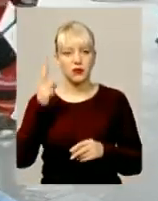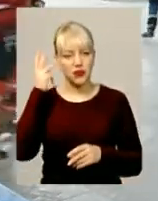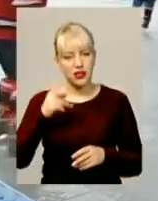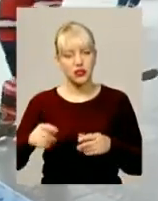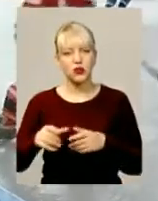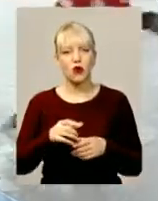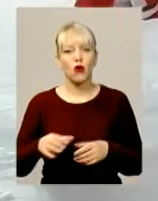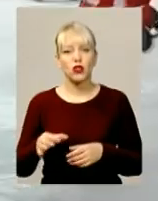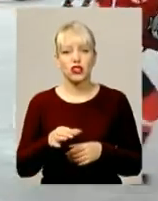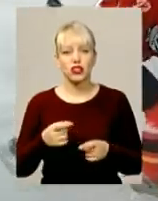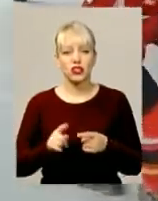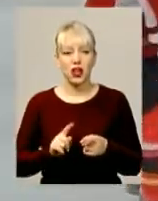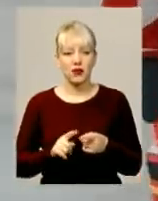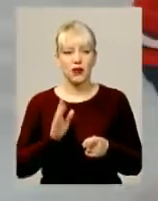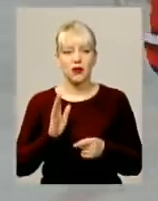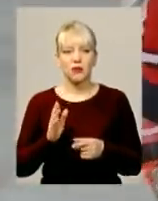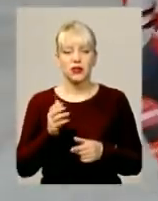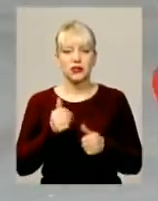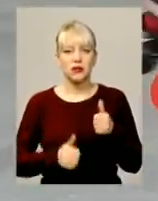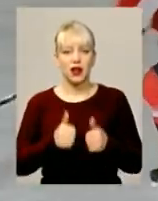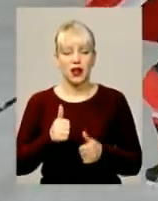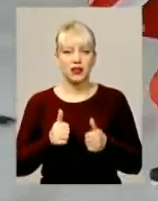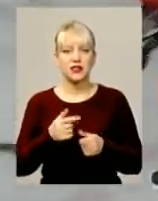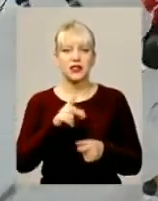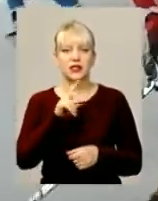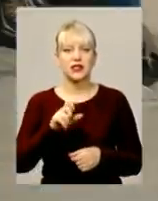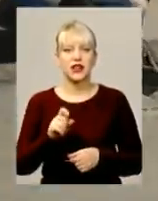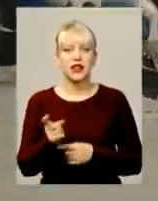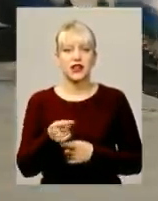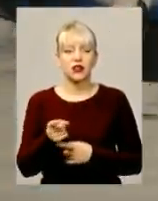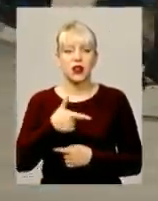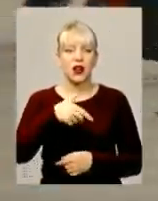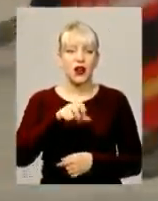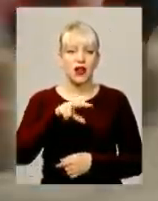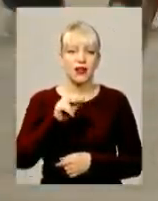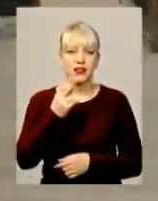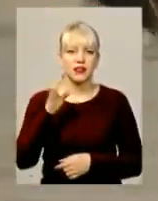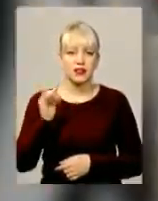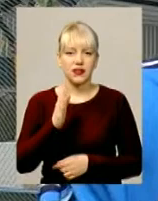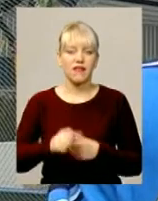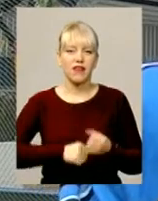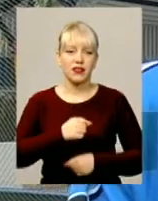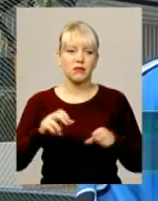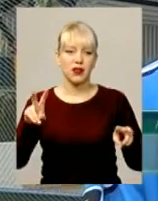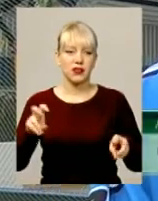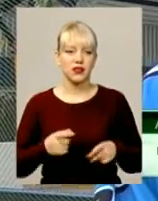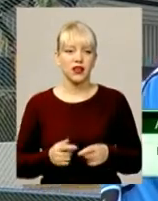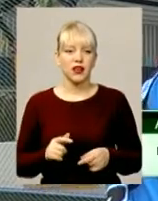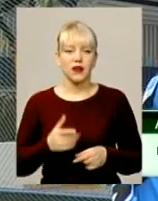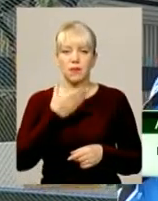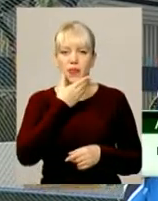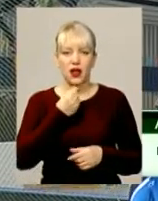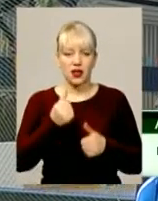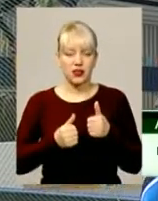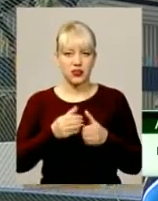«Шайбою» місцева команда «Легіон» позмагається з галицькими ведмедями з Тернополя. Гратимуть клуби до двох перемог. Хороший суперник, грають